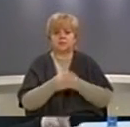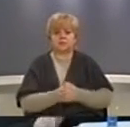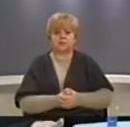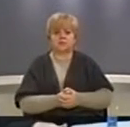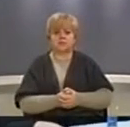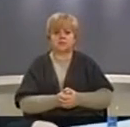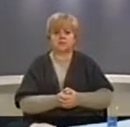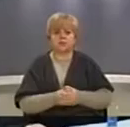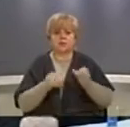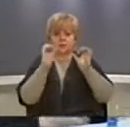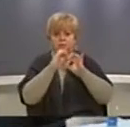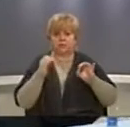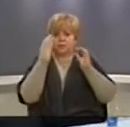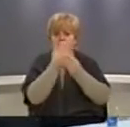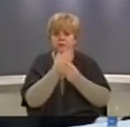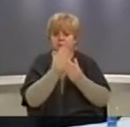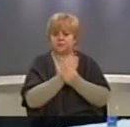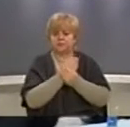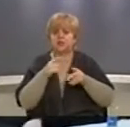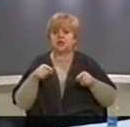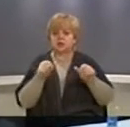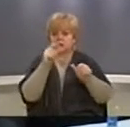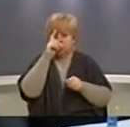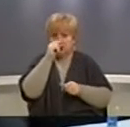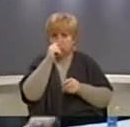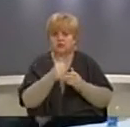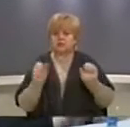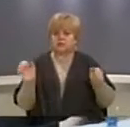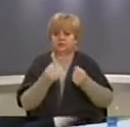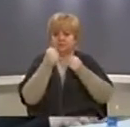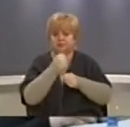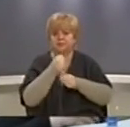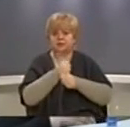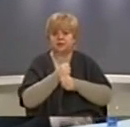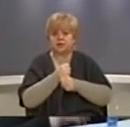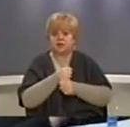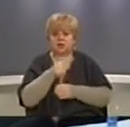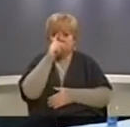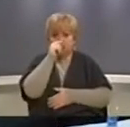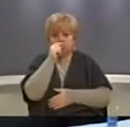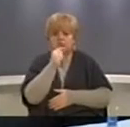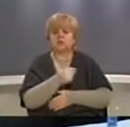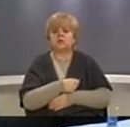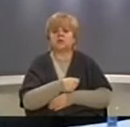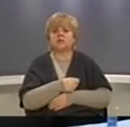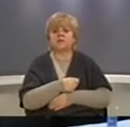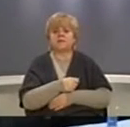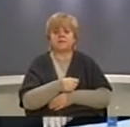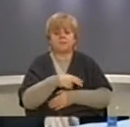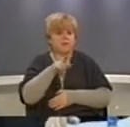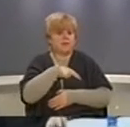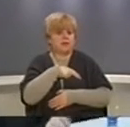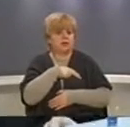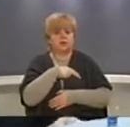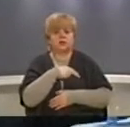Mungesa e dokumentacionit katastral po ashtu ka vështërsuar punën administrative e komunale të cilat kanë në përgjithsi